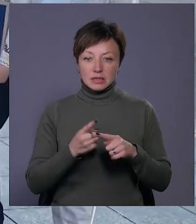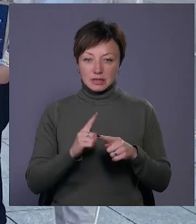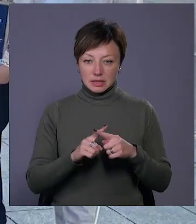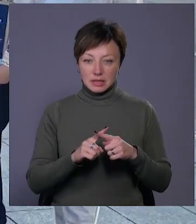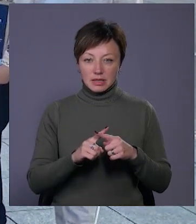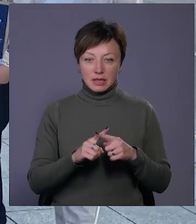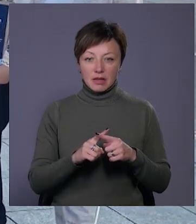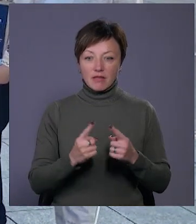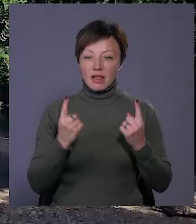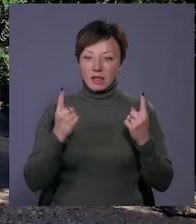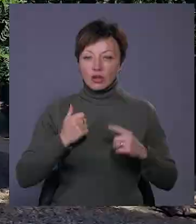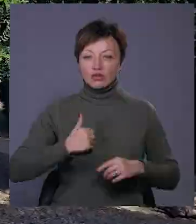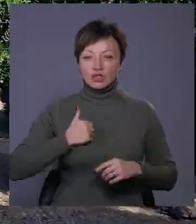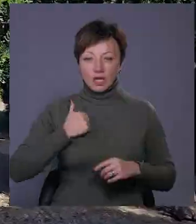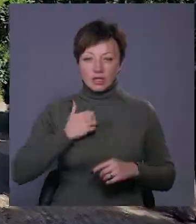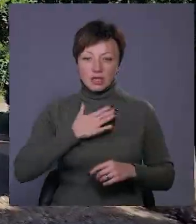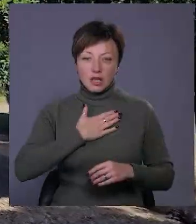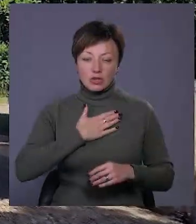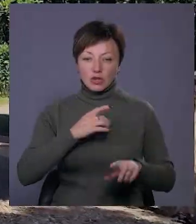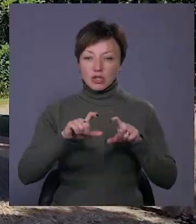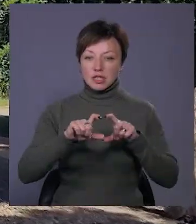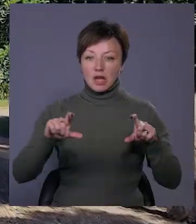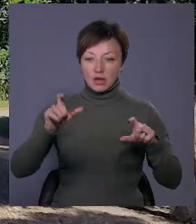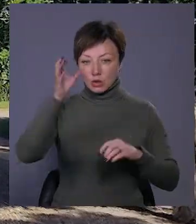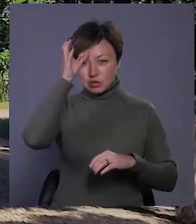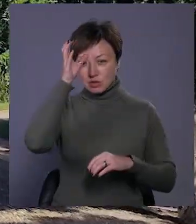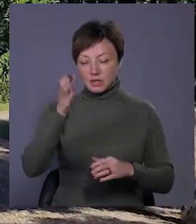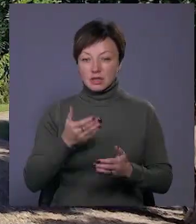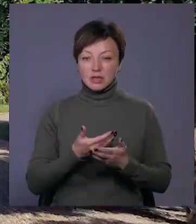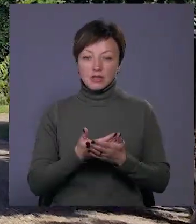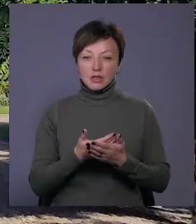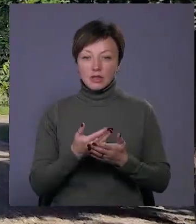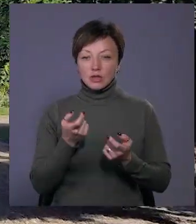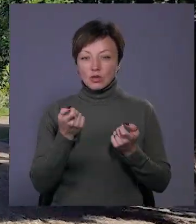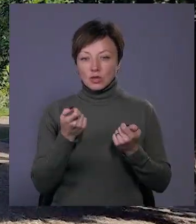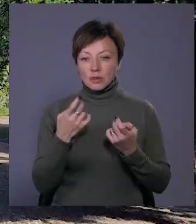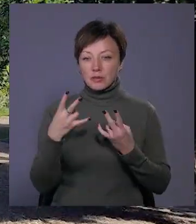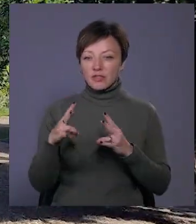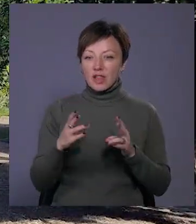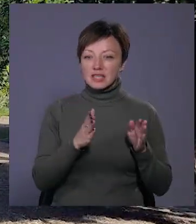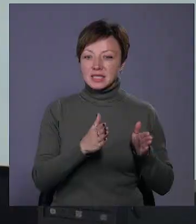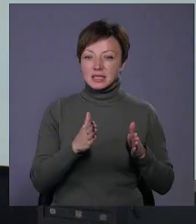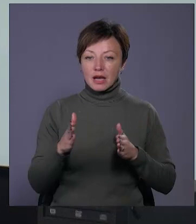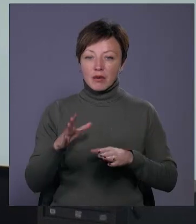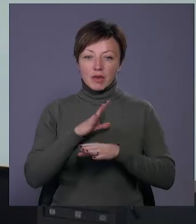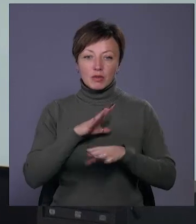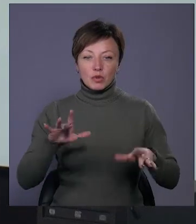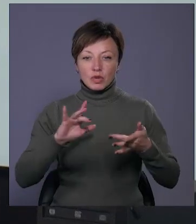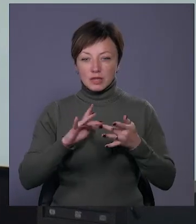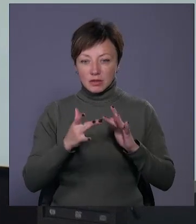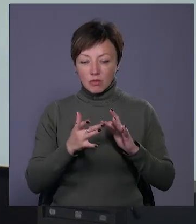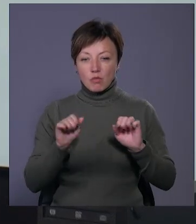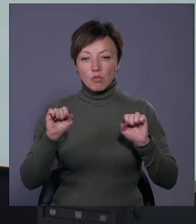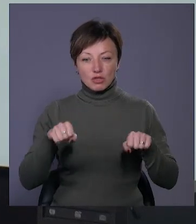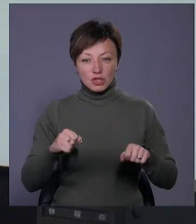невелика честь і гордість для нашого закладу освіти. Десь щось підвела, якась система, не було інтернету, тому,